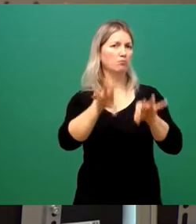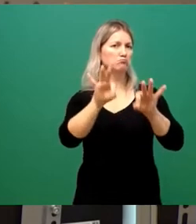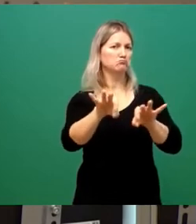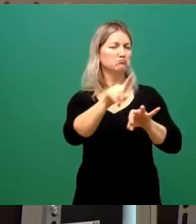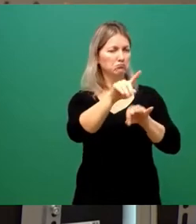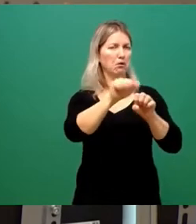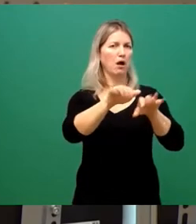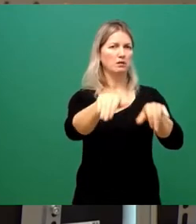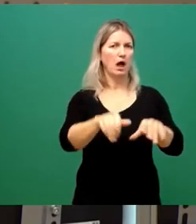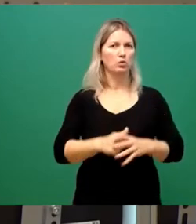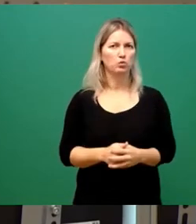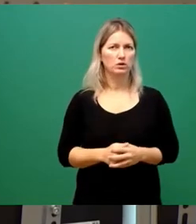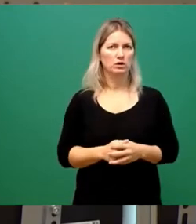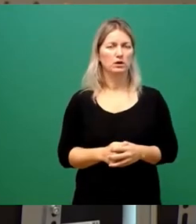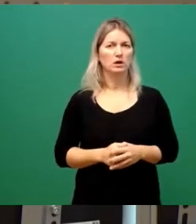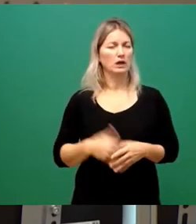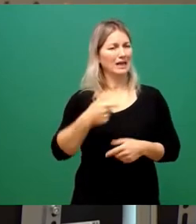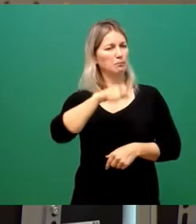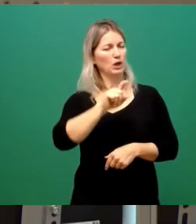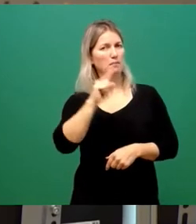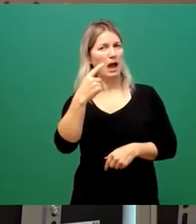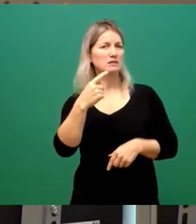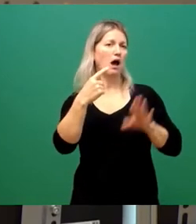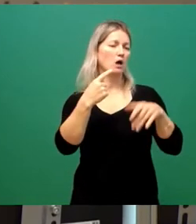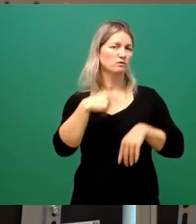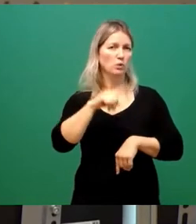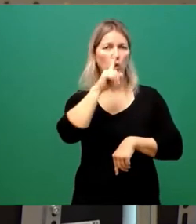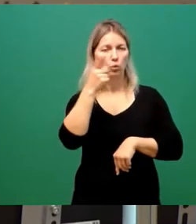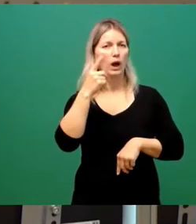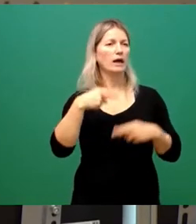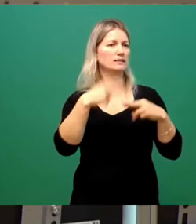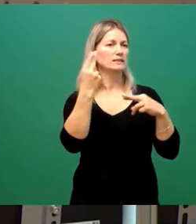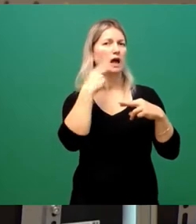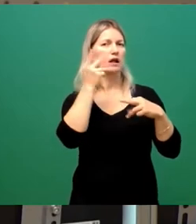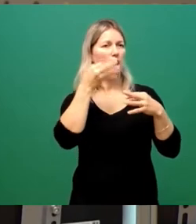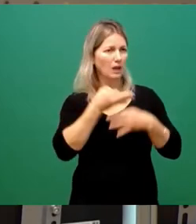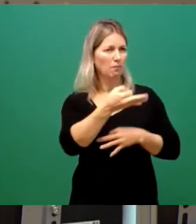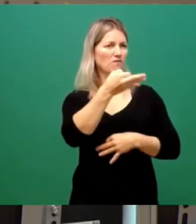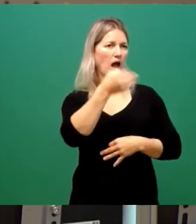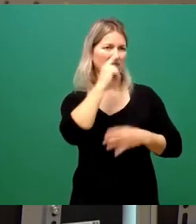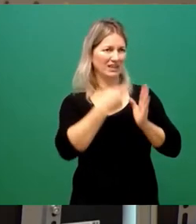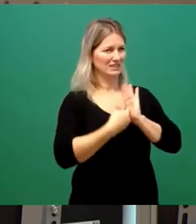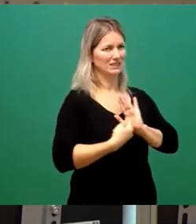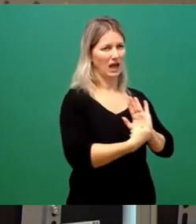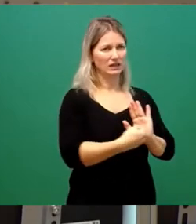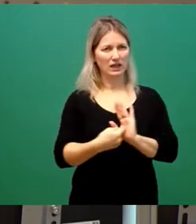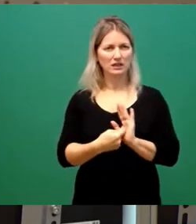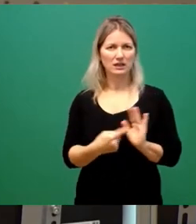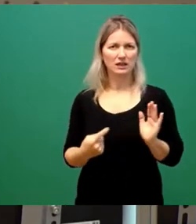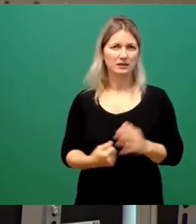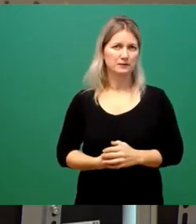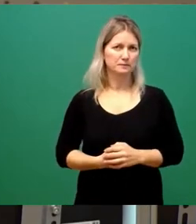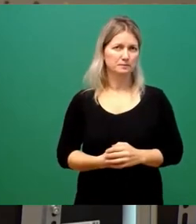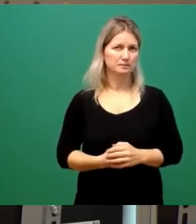die Bürgermeister gehen ja auch nur zum Sektglasempfang, um das irgendwie zu repräsentieren. Herr Oberbürgermeister, auch diese